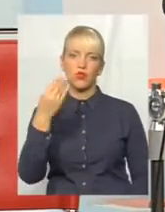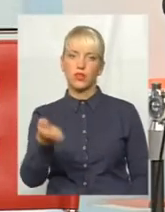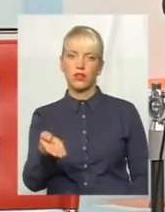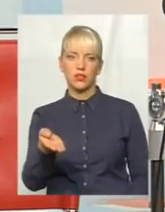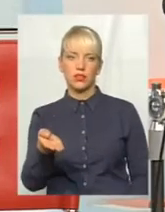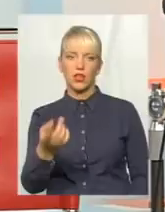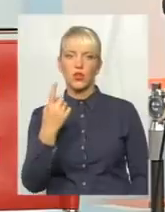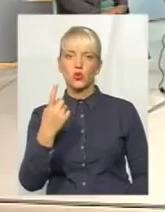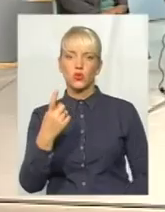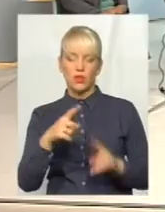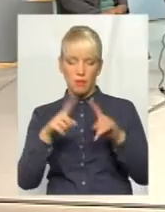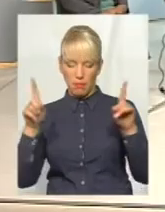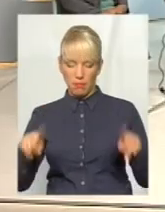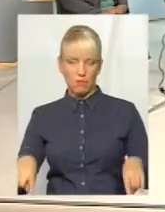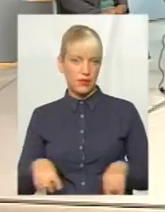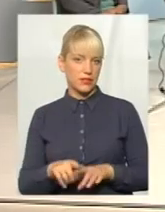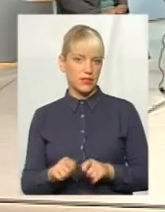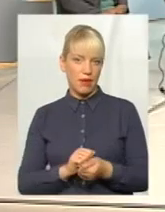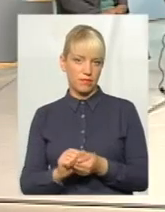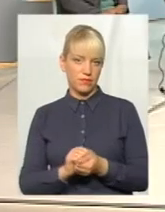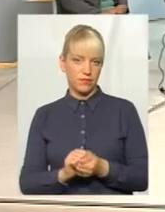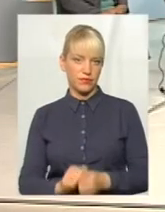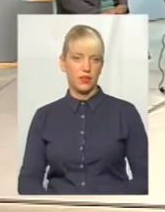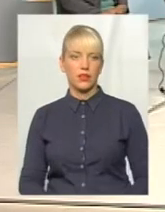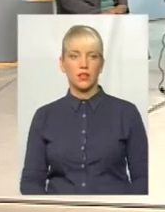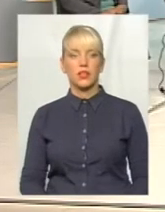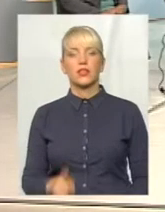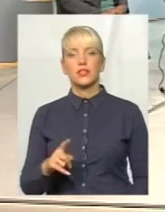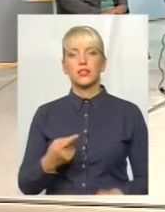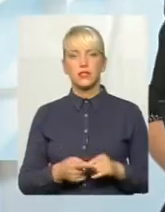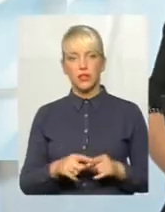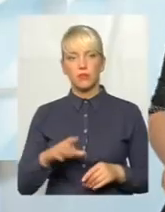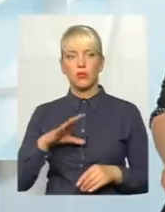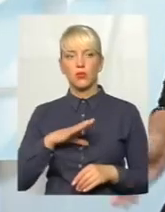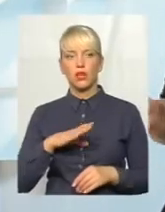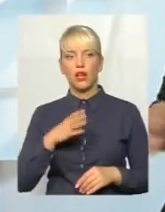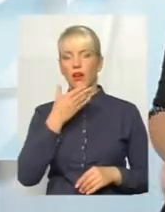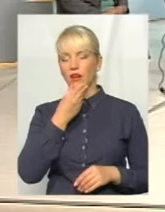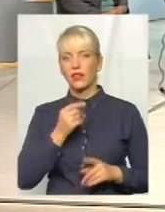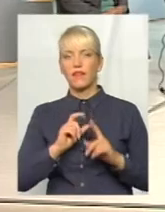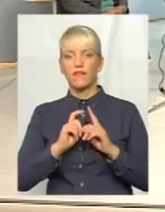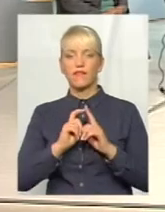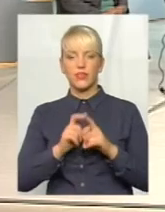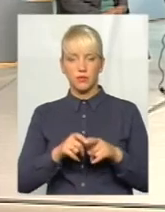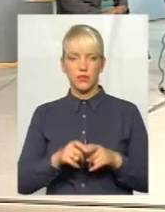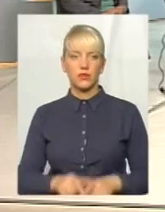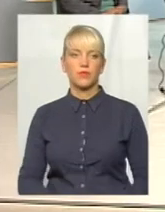папірцем. Я вас зрозуміла. Отсут була гарна відповідь, що ознайомитися зі всіма справами. Скажіть, зараз надалі